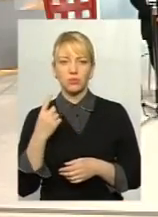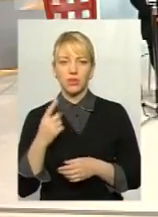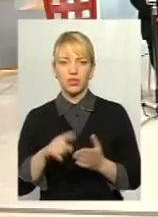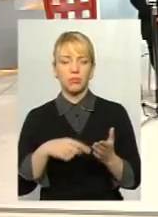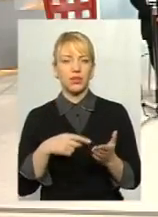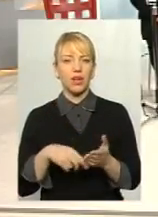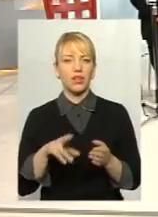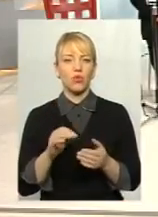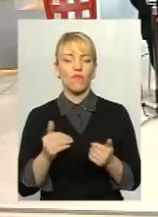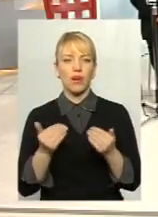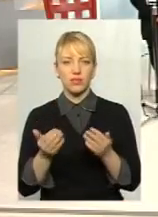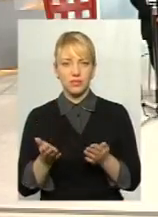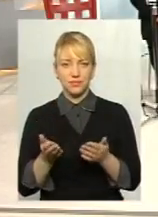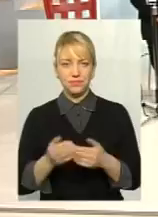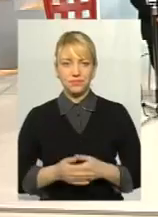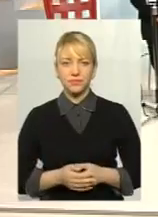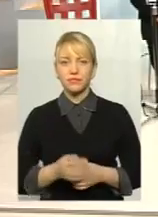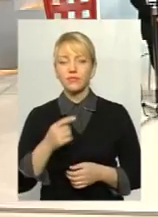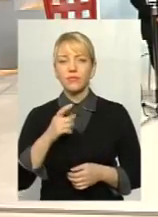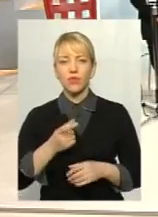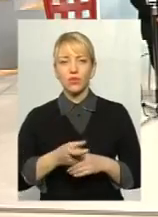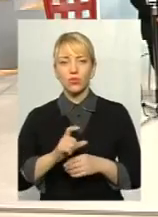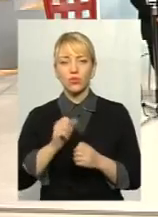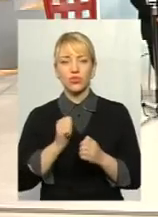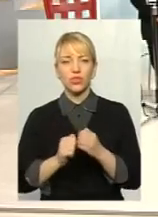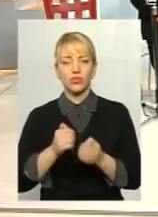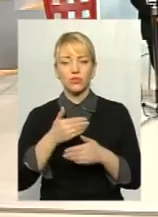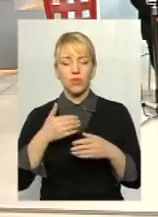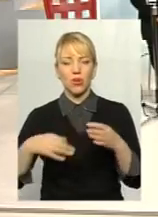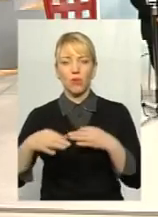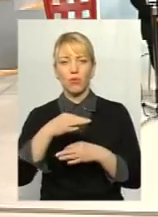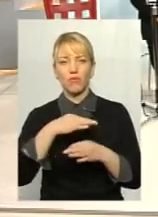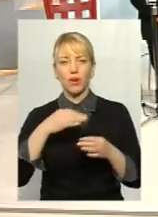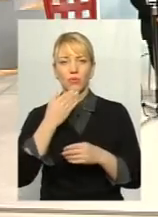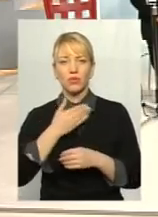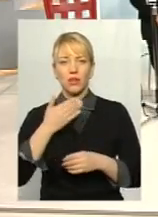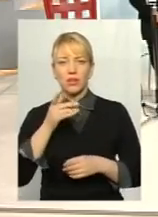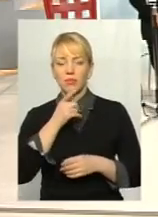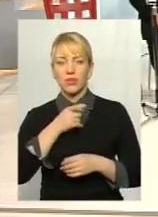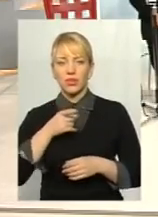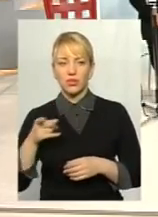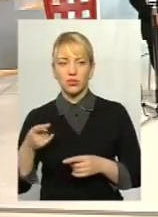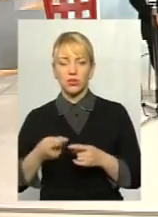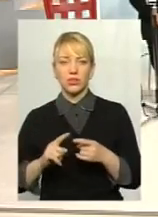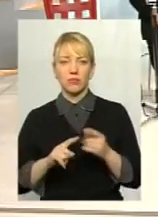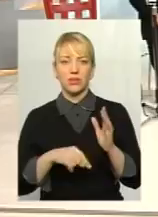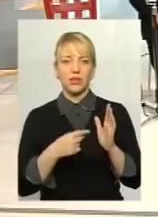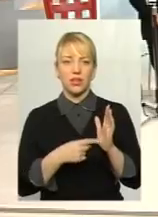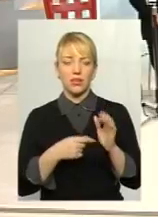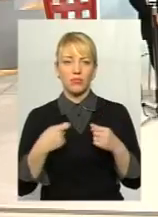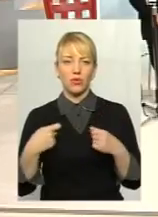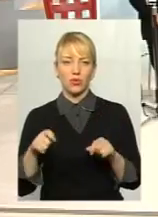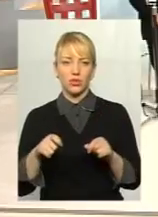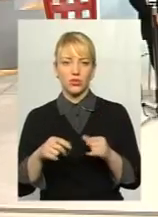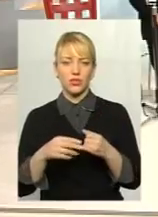вас. Дуже часто ми обговорюємо останній період оце питання продажу